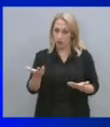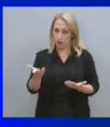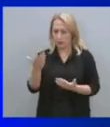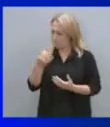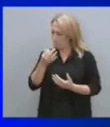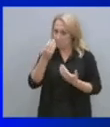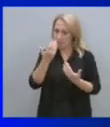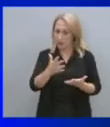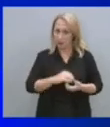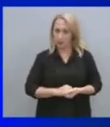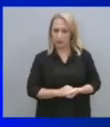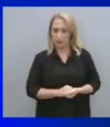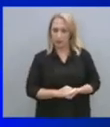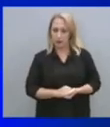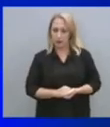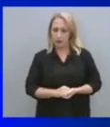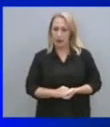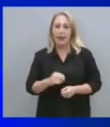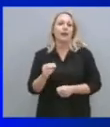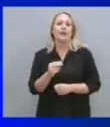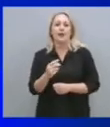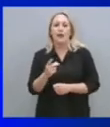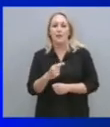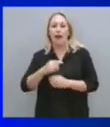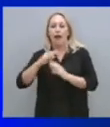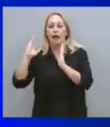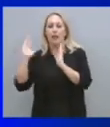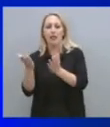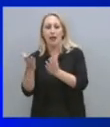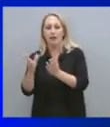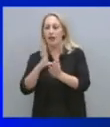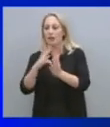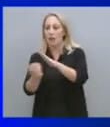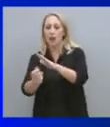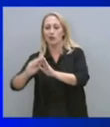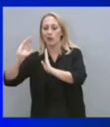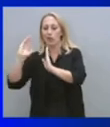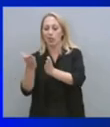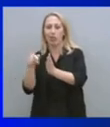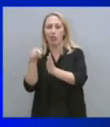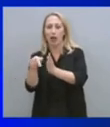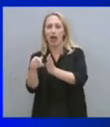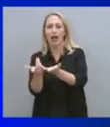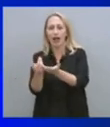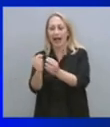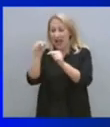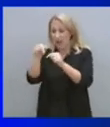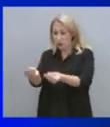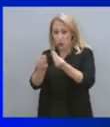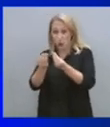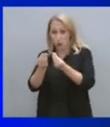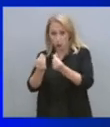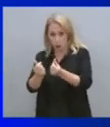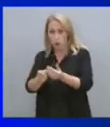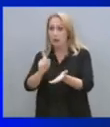είπα ότι η εργαλειοποίηση προσφύγων είναι μια συμπεριφορά που πρέπει να είναι και